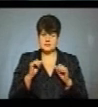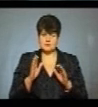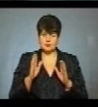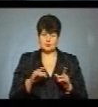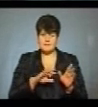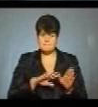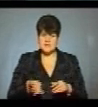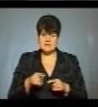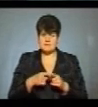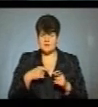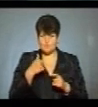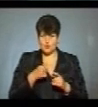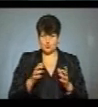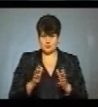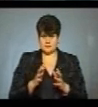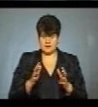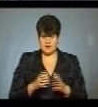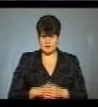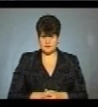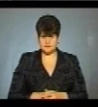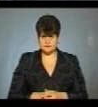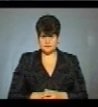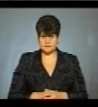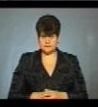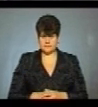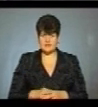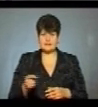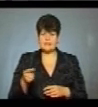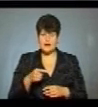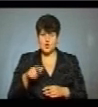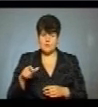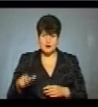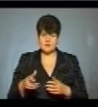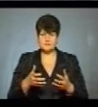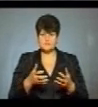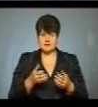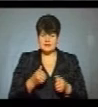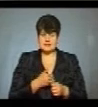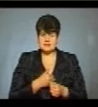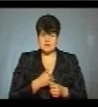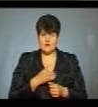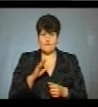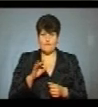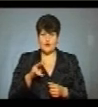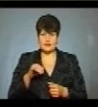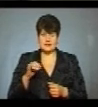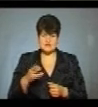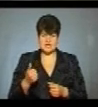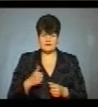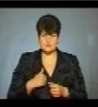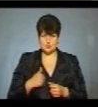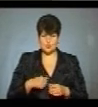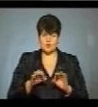півроку зберігання у відділі карантинізації. Тернополяни перейняли ініціативу волинських військових.